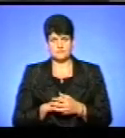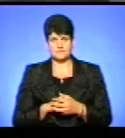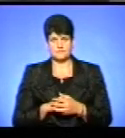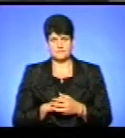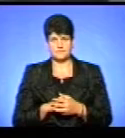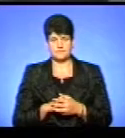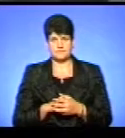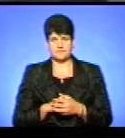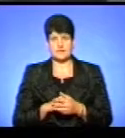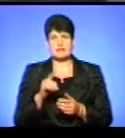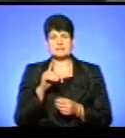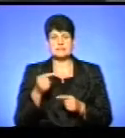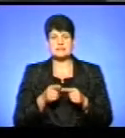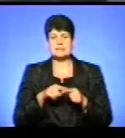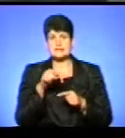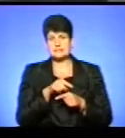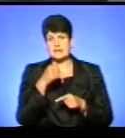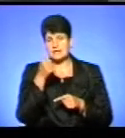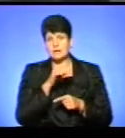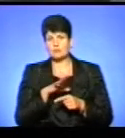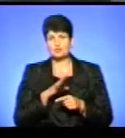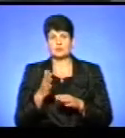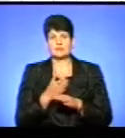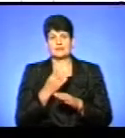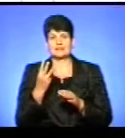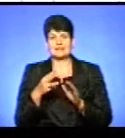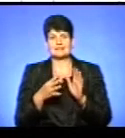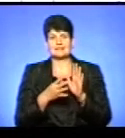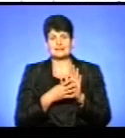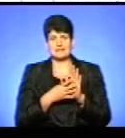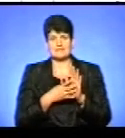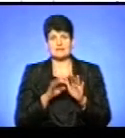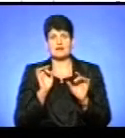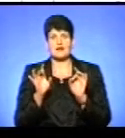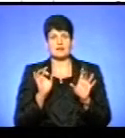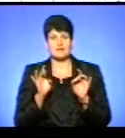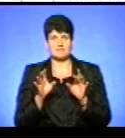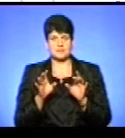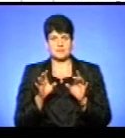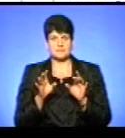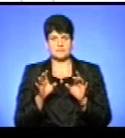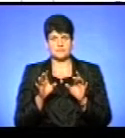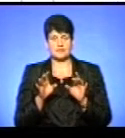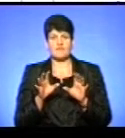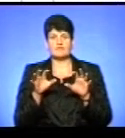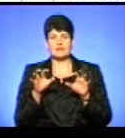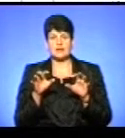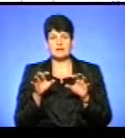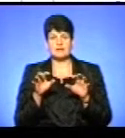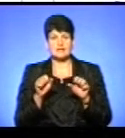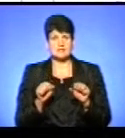За цей рік було демонтовано 39 рекламоносіїв, власники яких